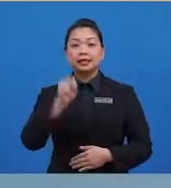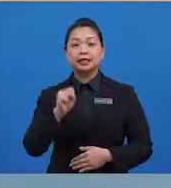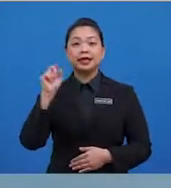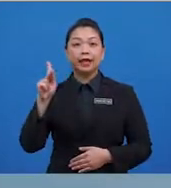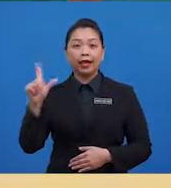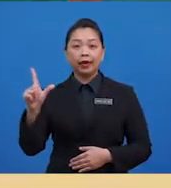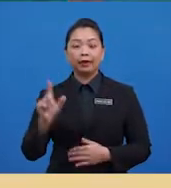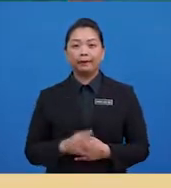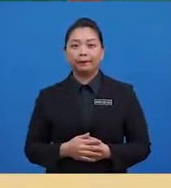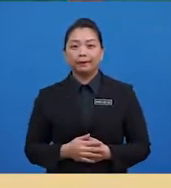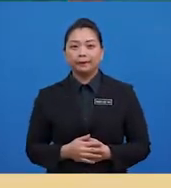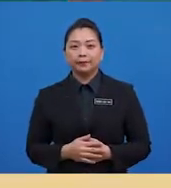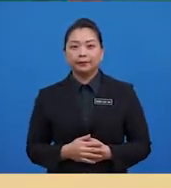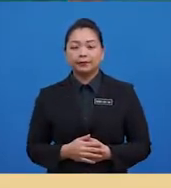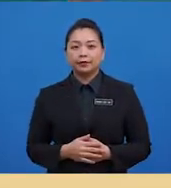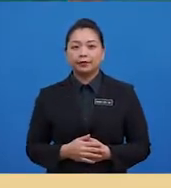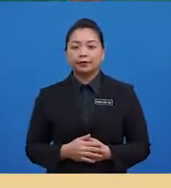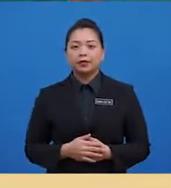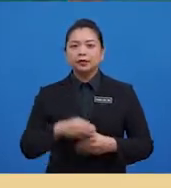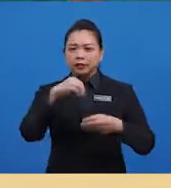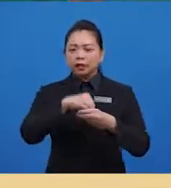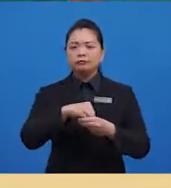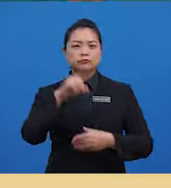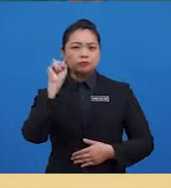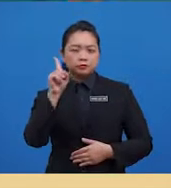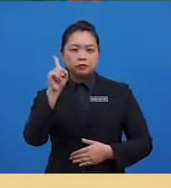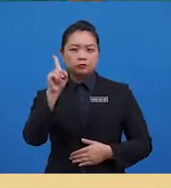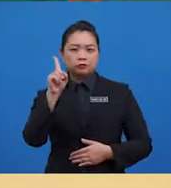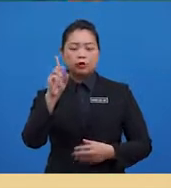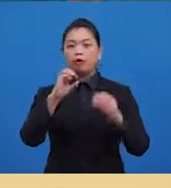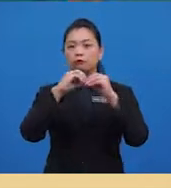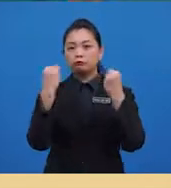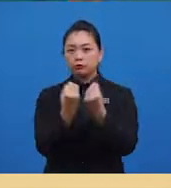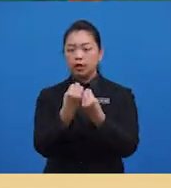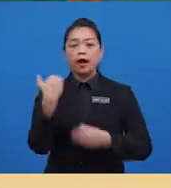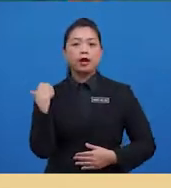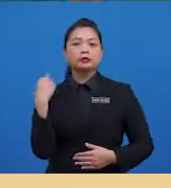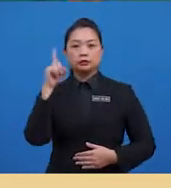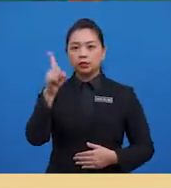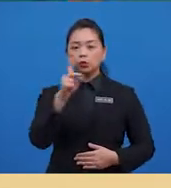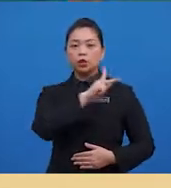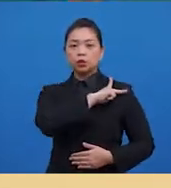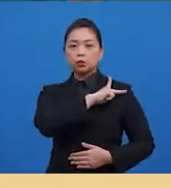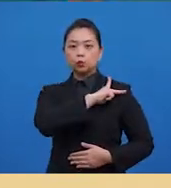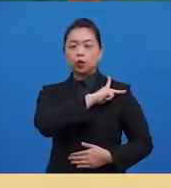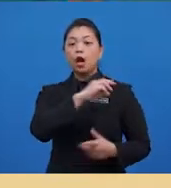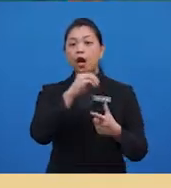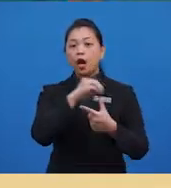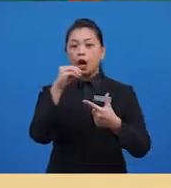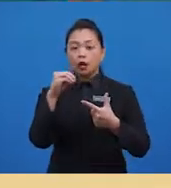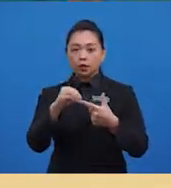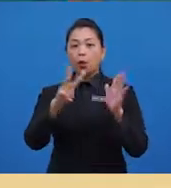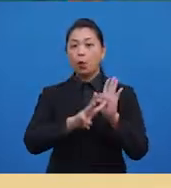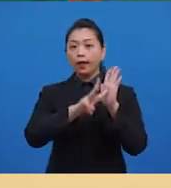Kuala Lumpur. Di sesuatu organisasi, terdapat seorang ketua atau wakil